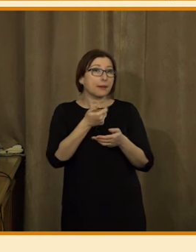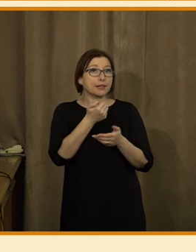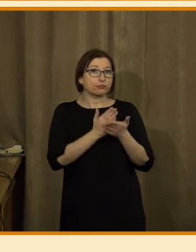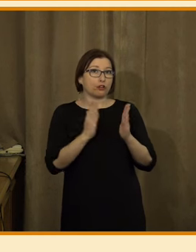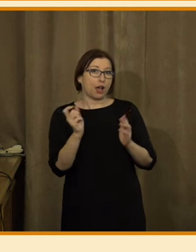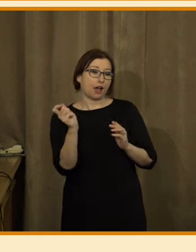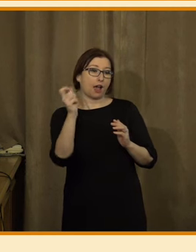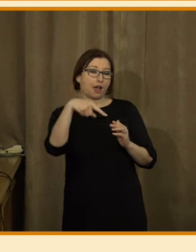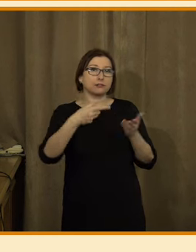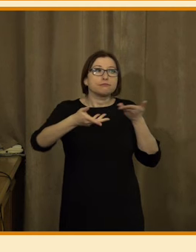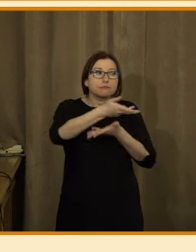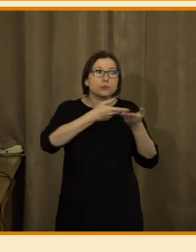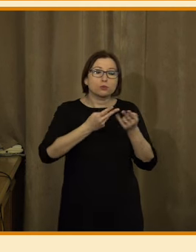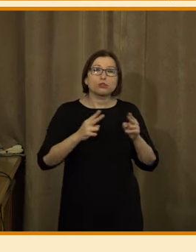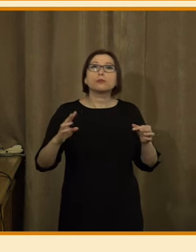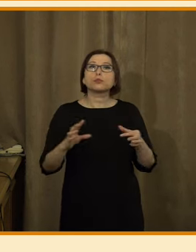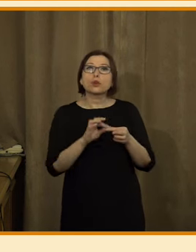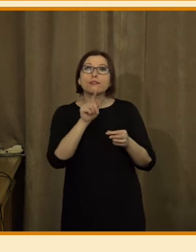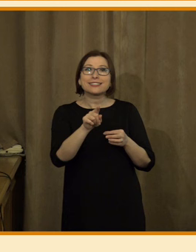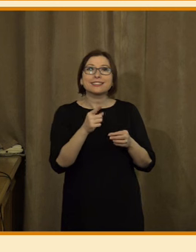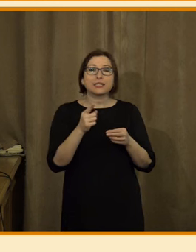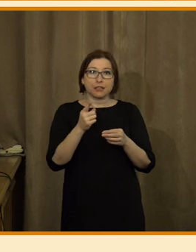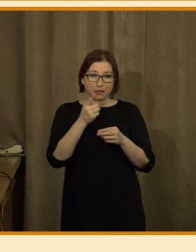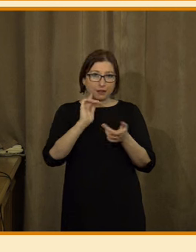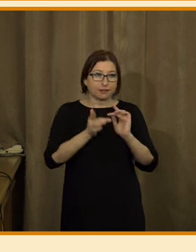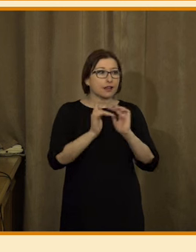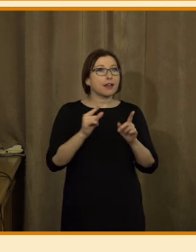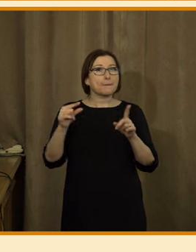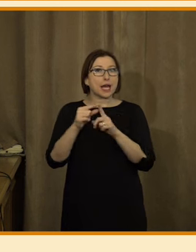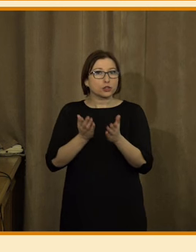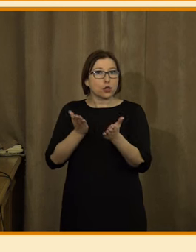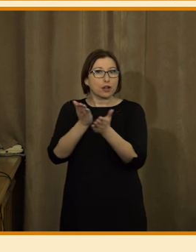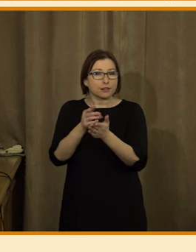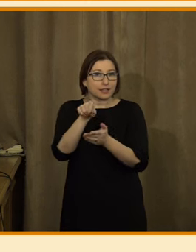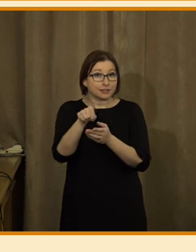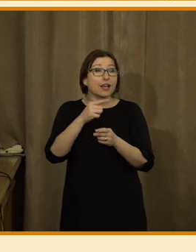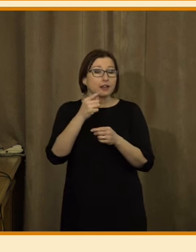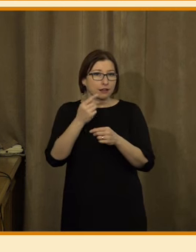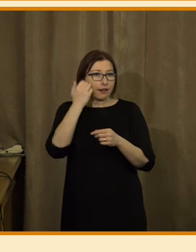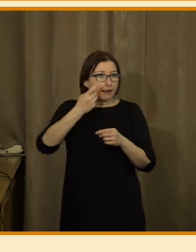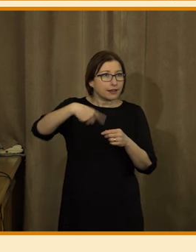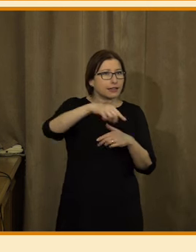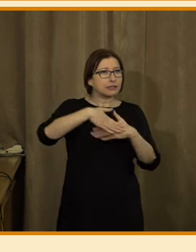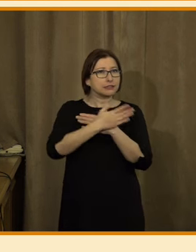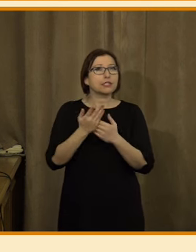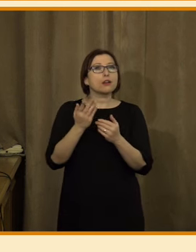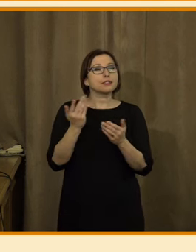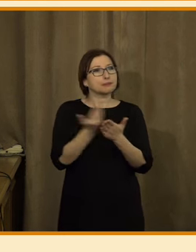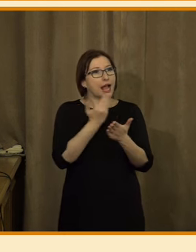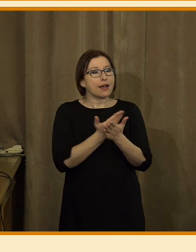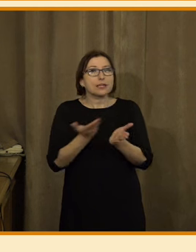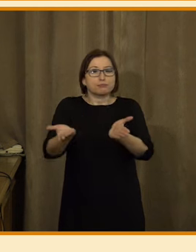prvního panelu, se týkala právě personalizace, zda populace považuje při způsobení obsahu z